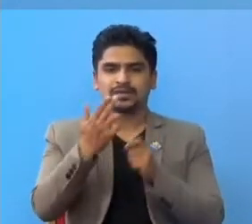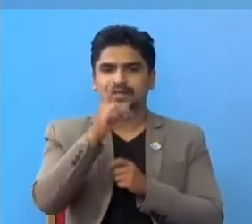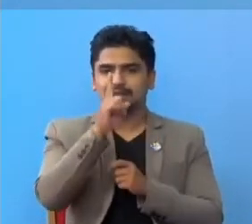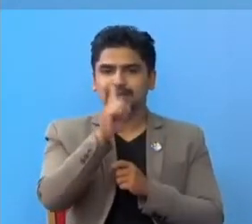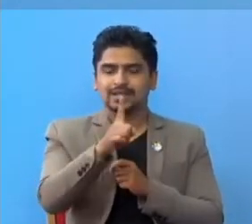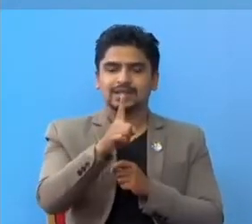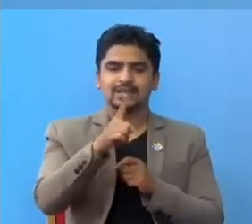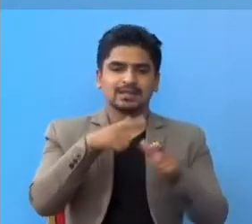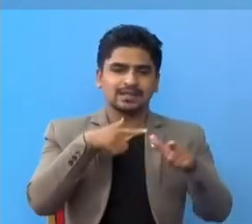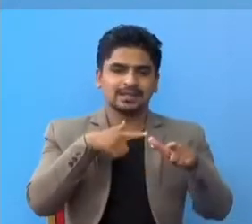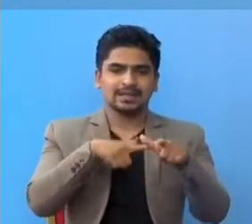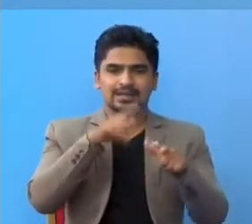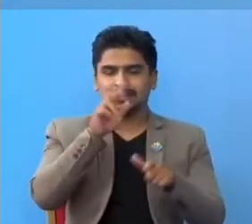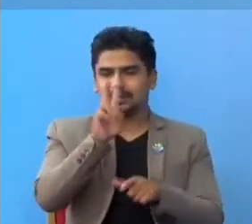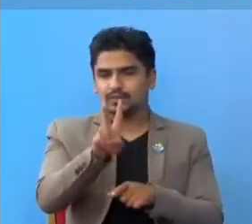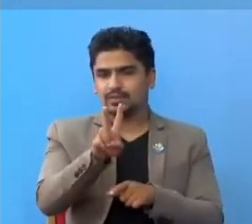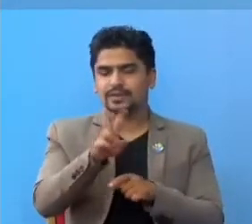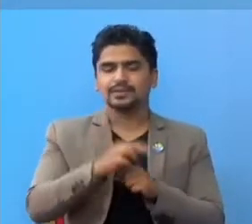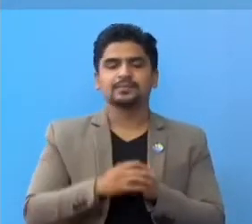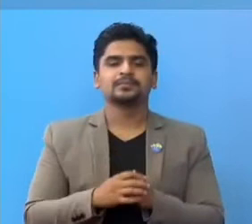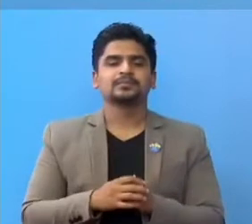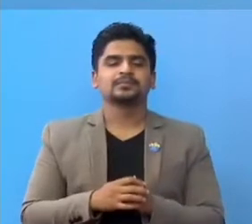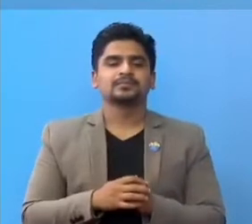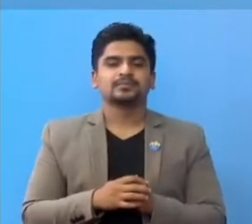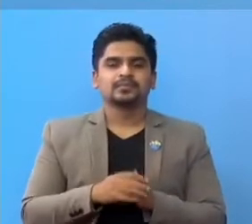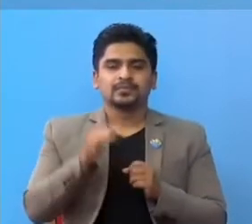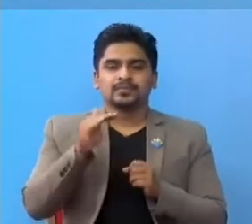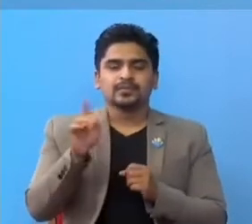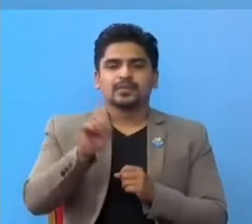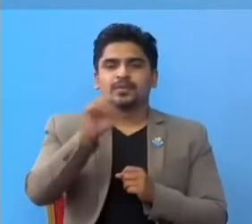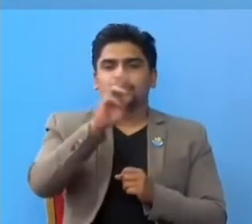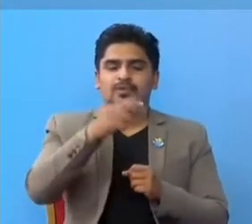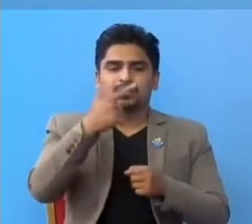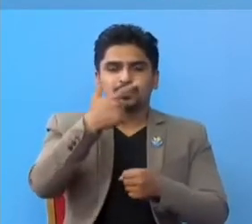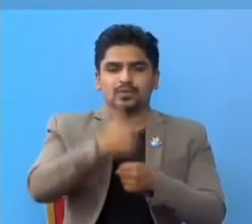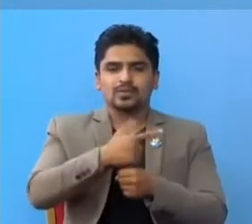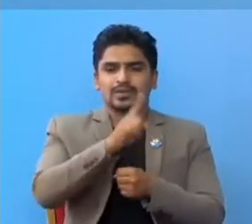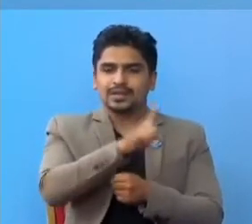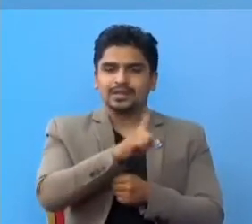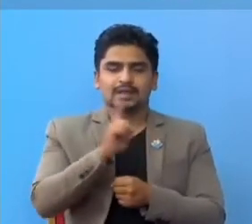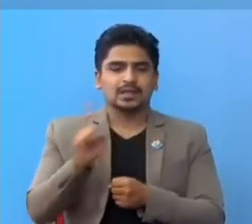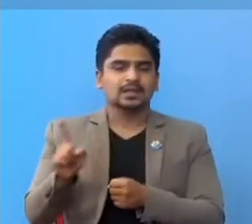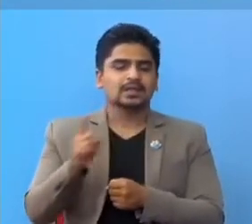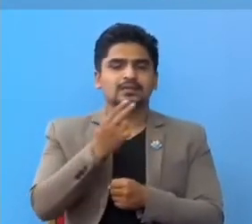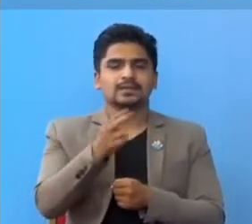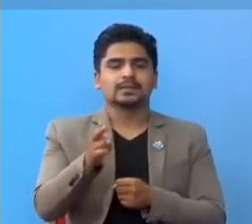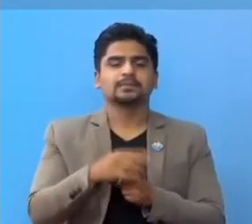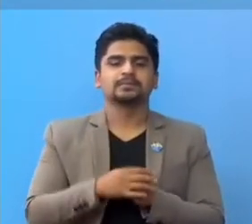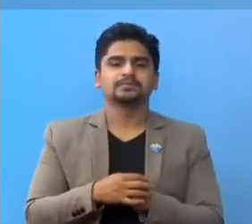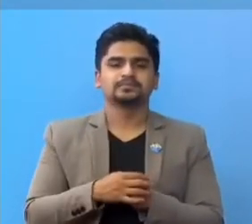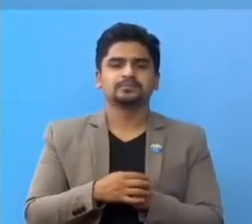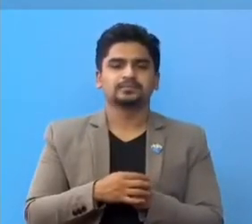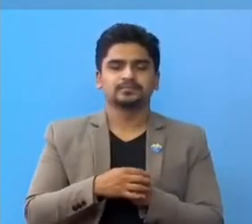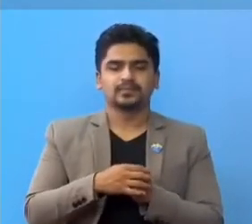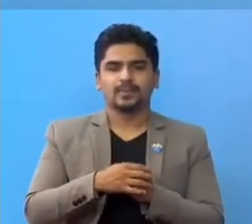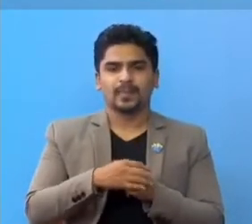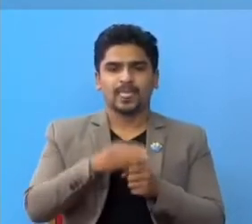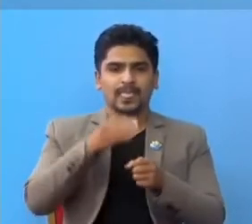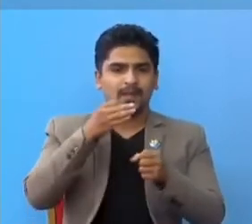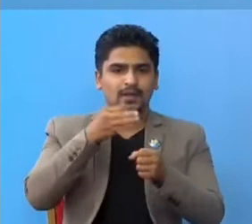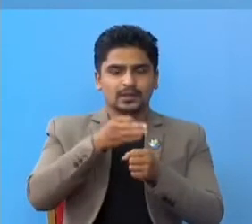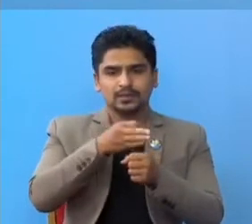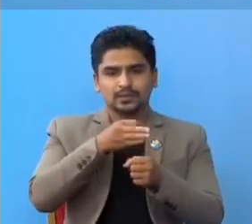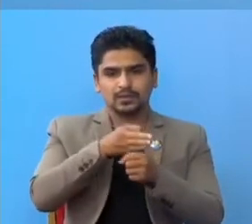1 जना, धादिं का 2 जना, तनहु रन्वाकोट का 1 जना कित जन्य रोग अनुसन्ना